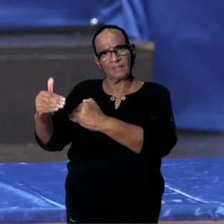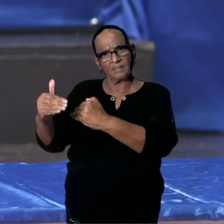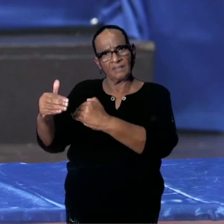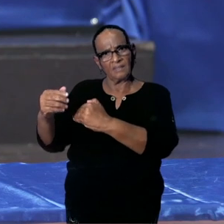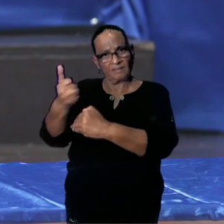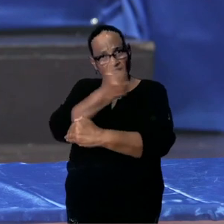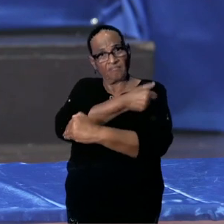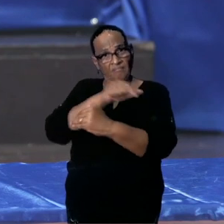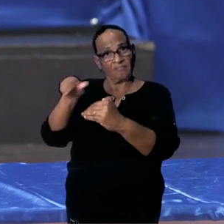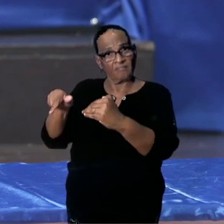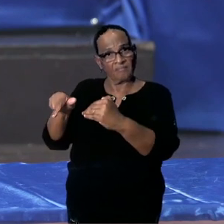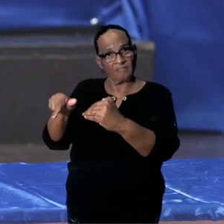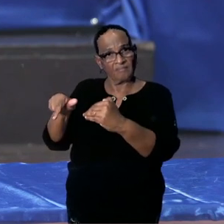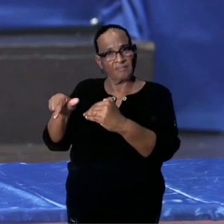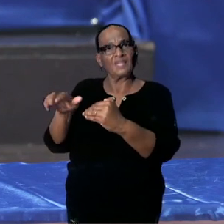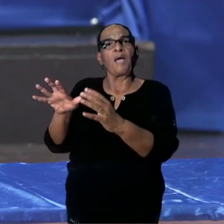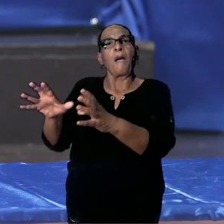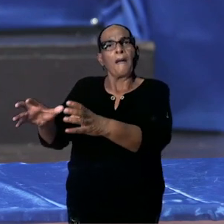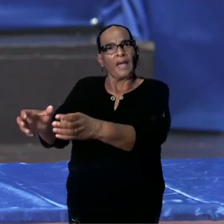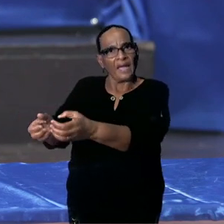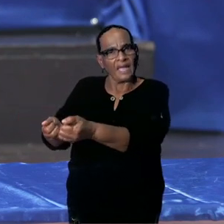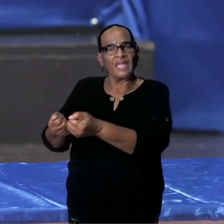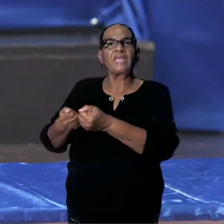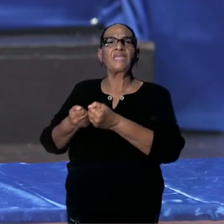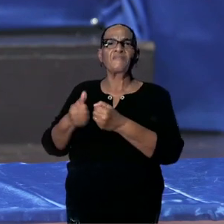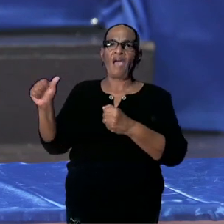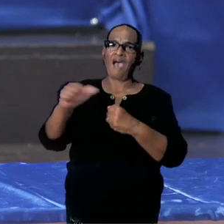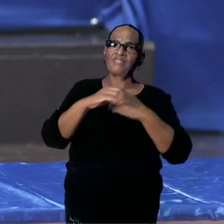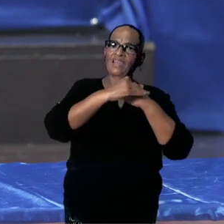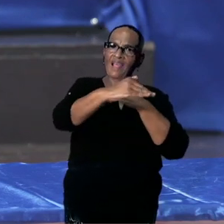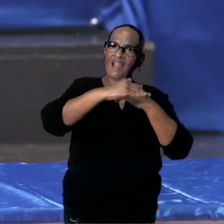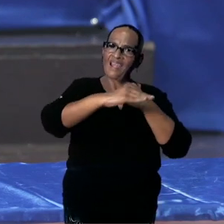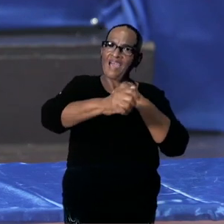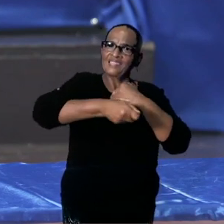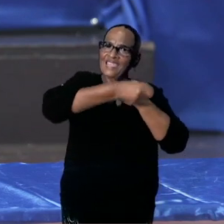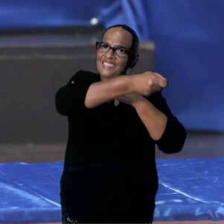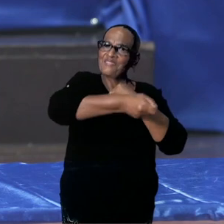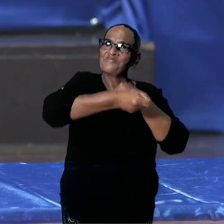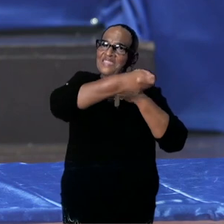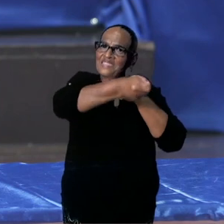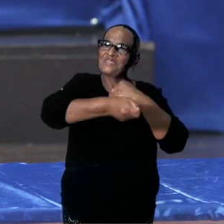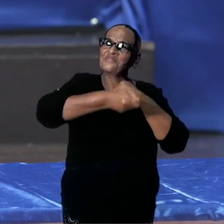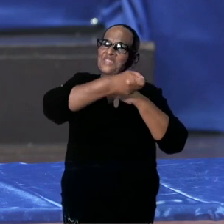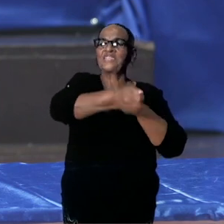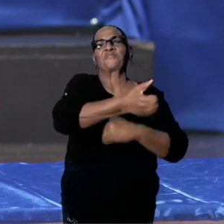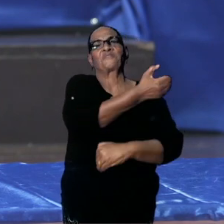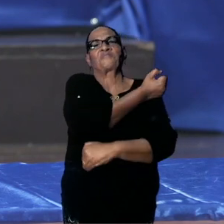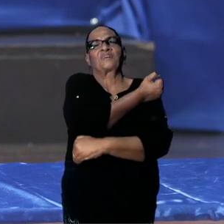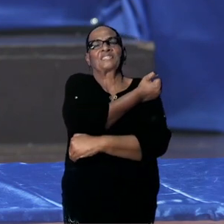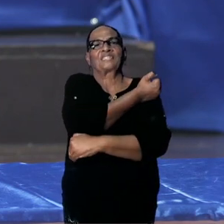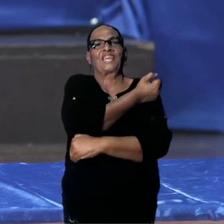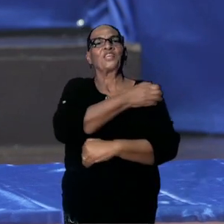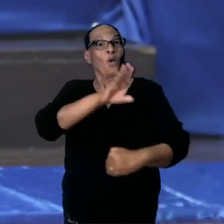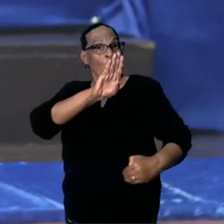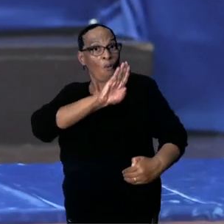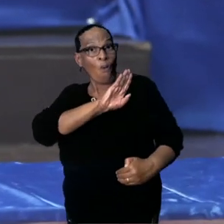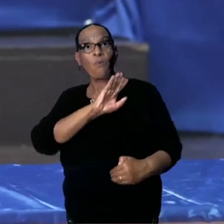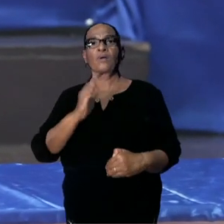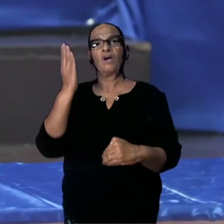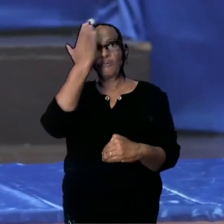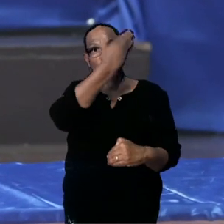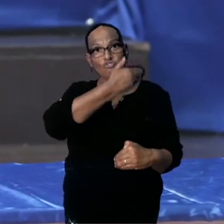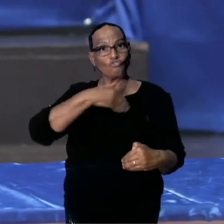partij, enkele landen te bedenken met een vaccin aantal. En we hebben net bericht gehad dat ook Suriname